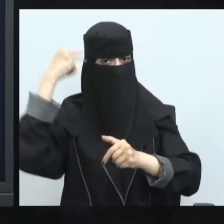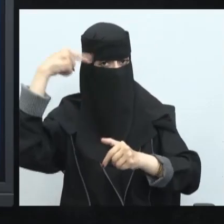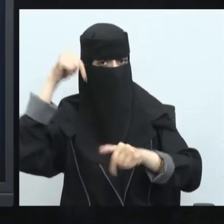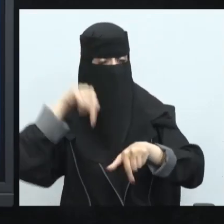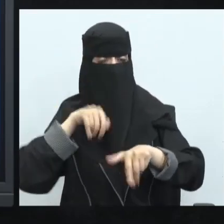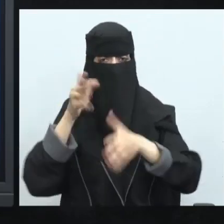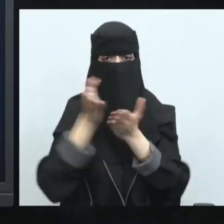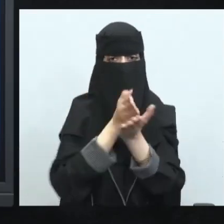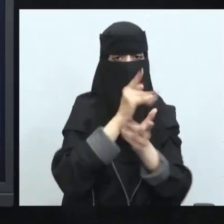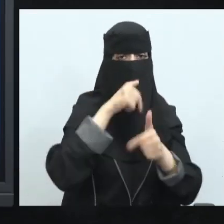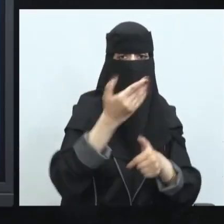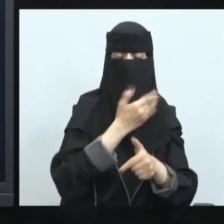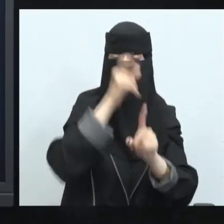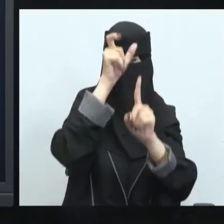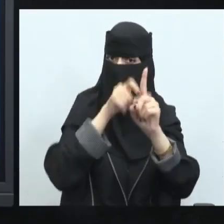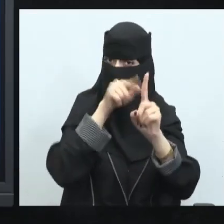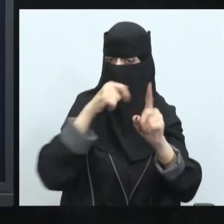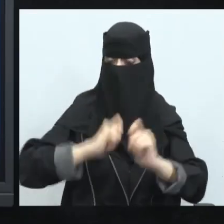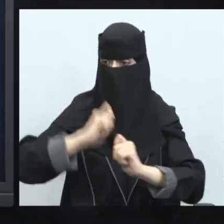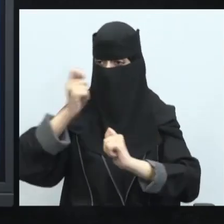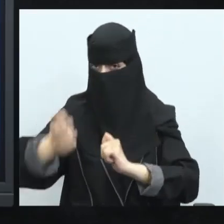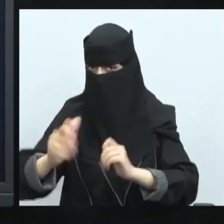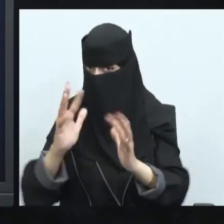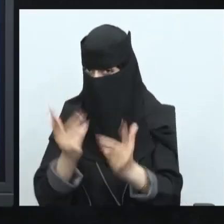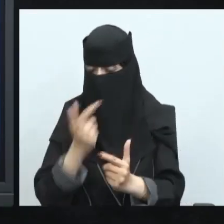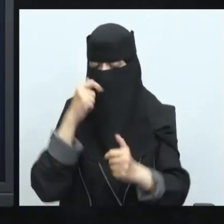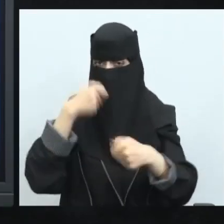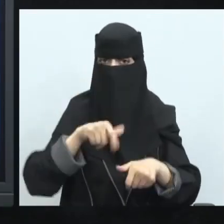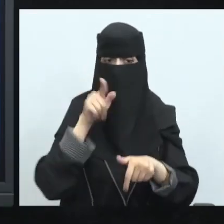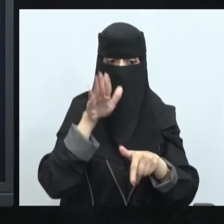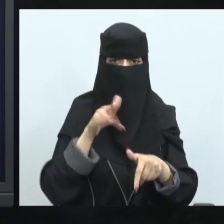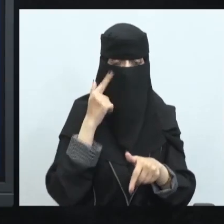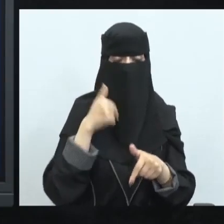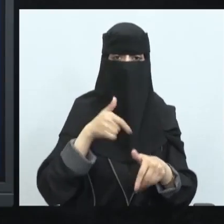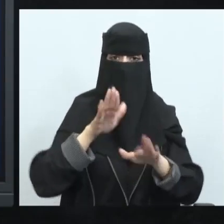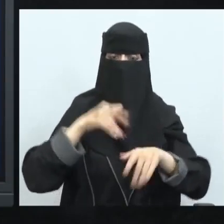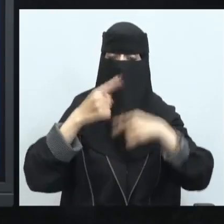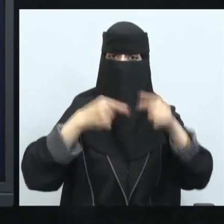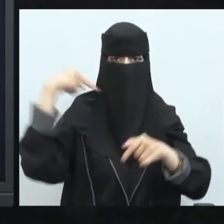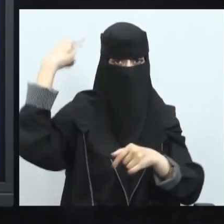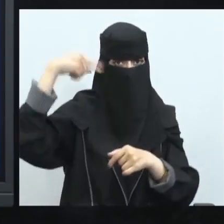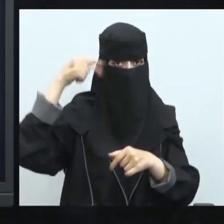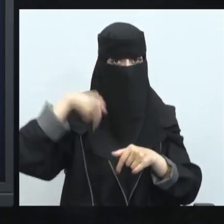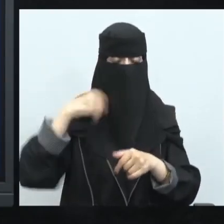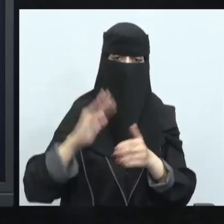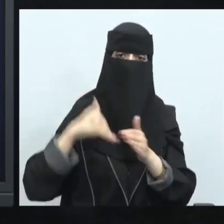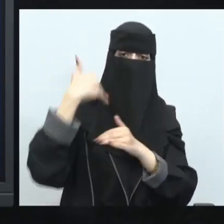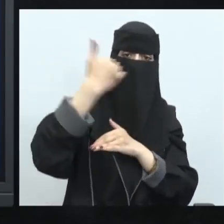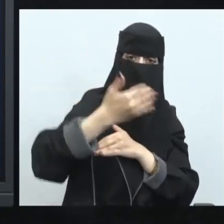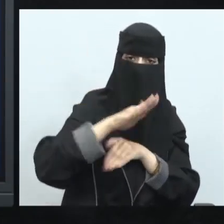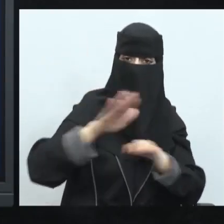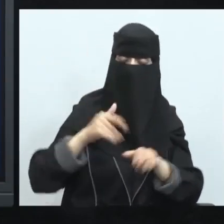يتعلق في التأثير على الأشخاص من حيث الرسوم من حيث حياتهم كذلك نفكر في المخلفات التي